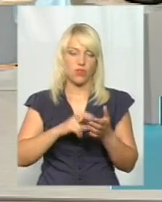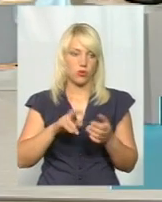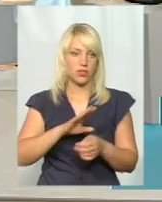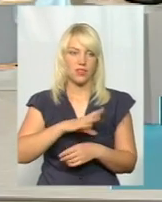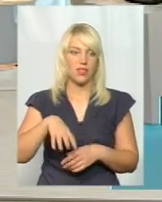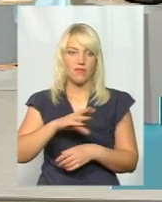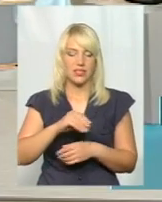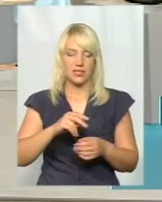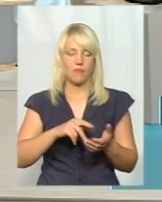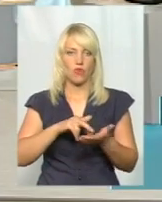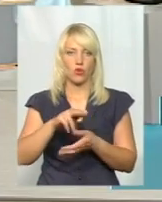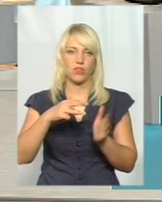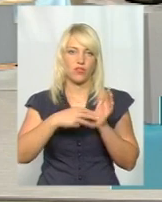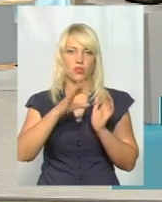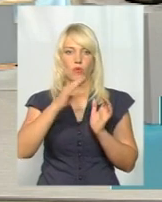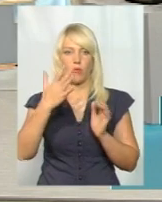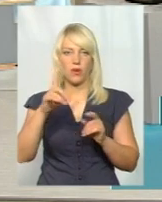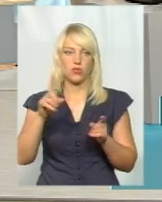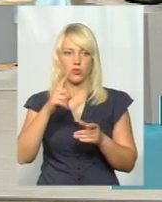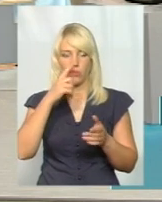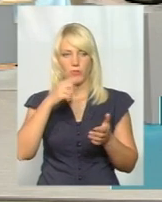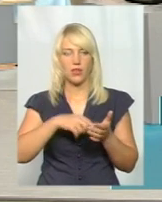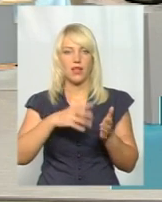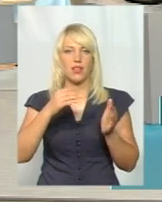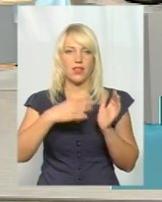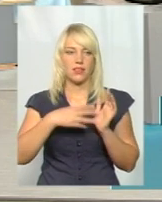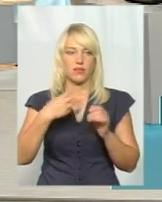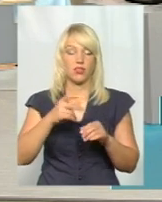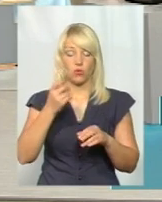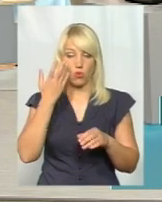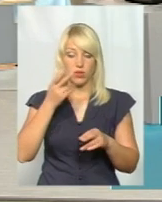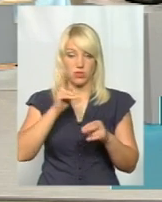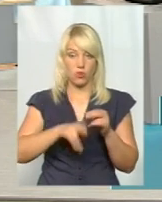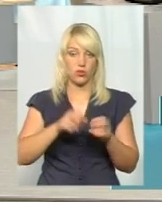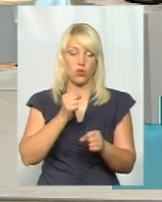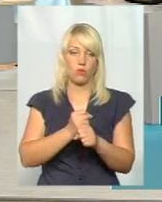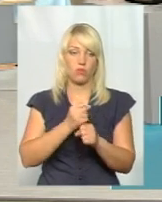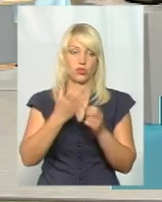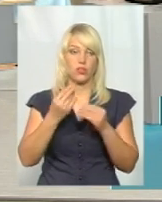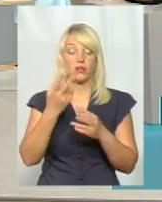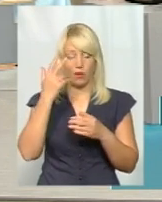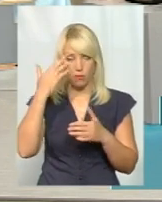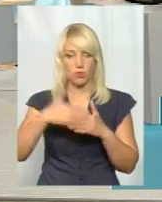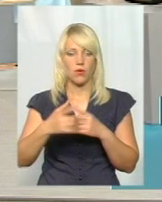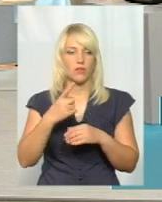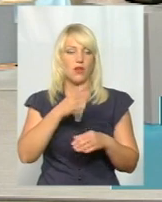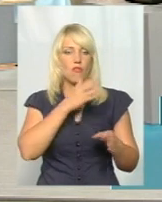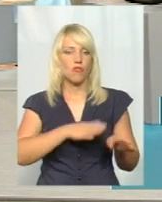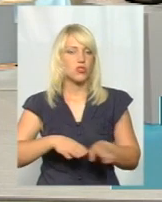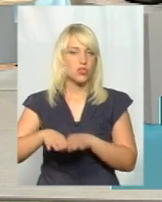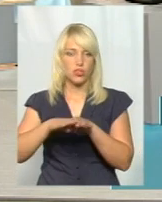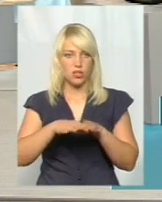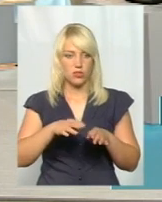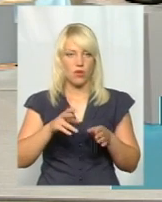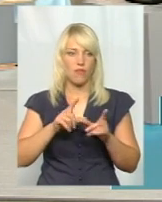Не всім виходити в 8.05, щоб на півдев'яток бути Закінчився робочий день, та й повиходили. Ну, типу, виходили. Ну, я розумію, всі хочуть одночасно виїхати. Ну,